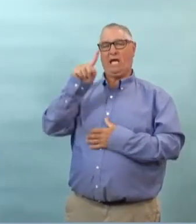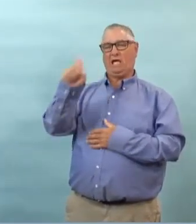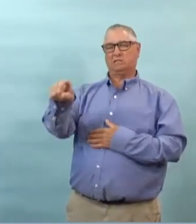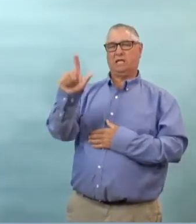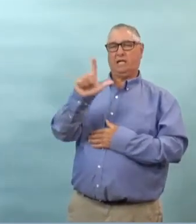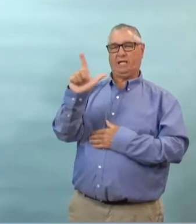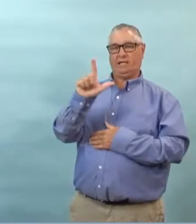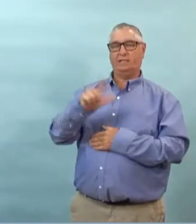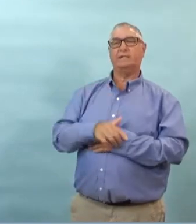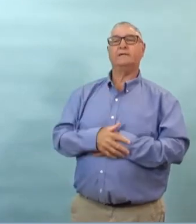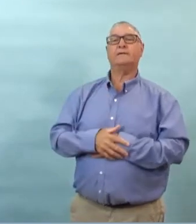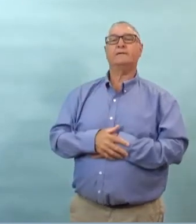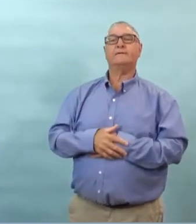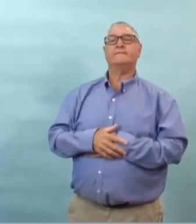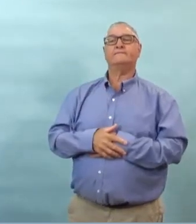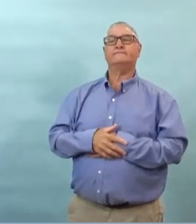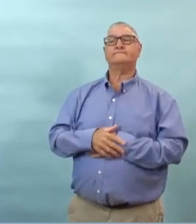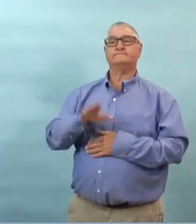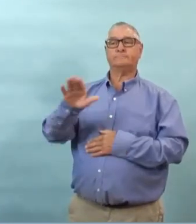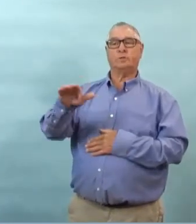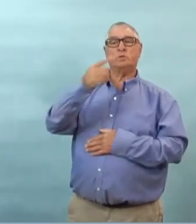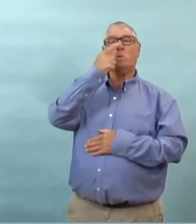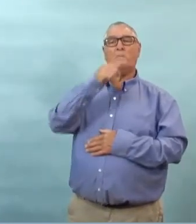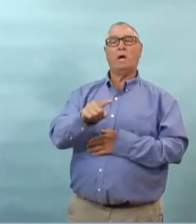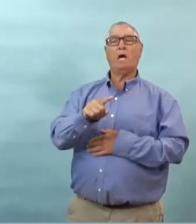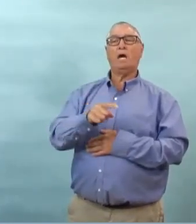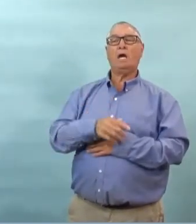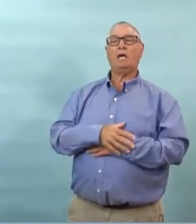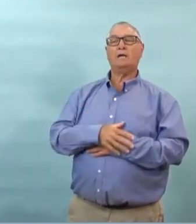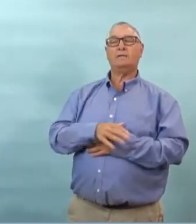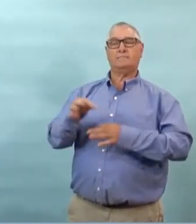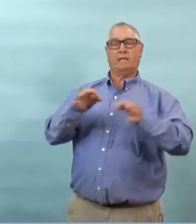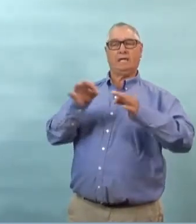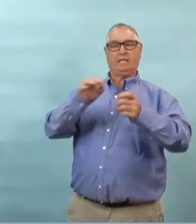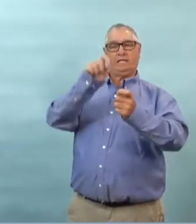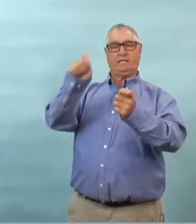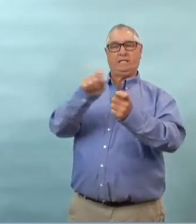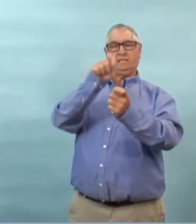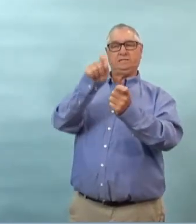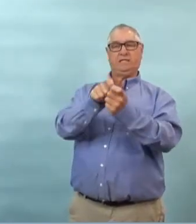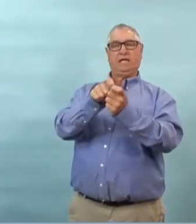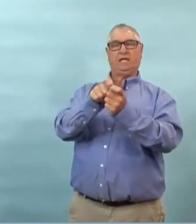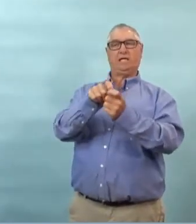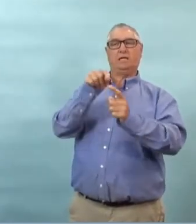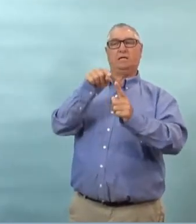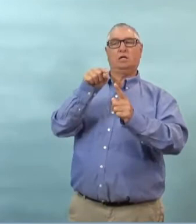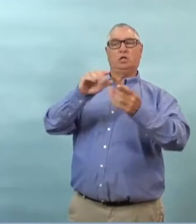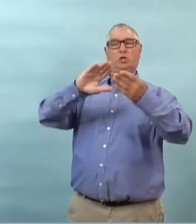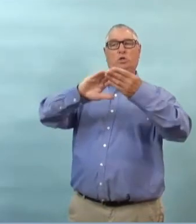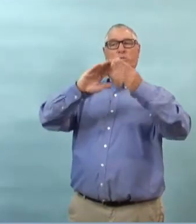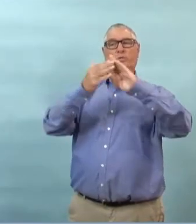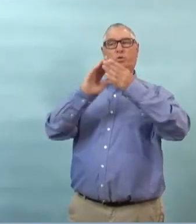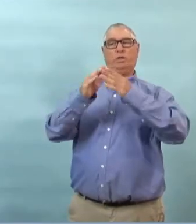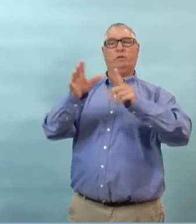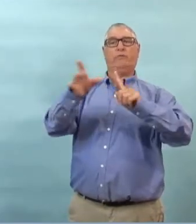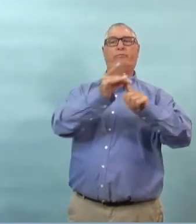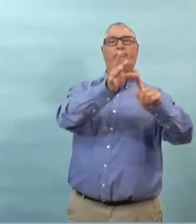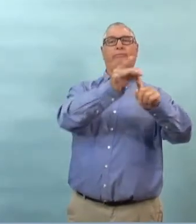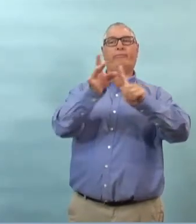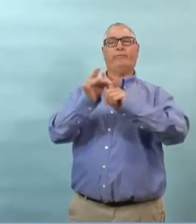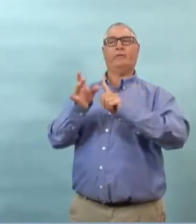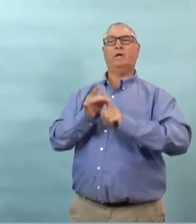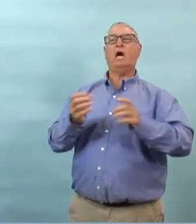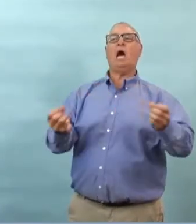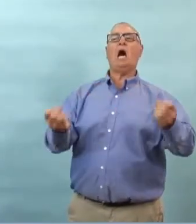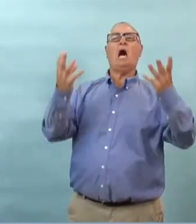bonjour c'est une question pour madame serrago ça je me demande si vous pouvez nous donner une